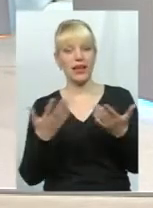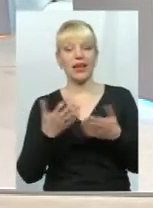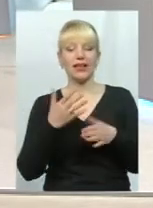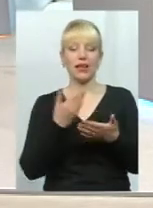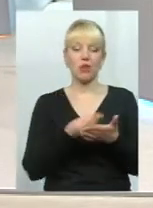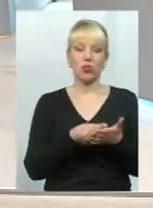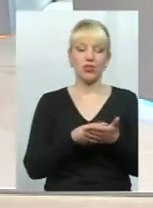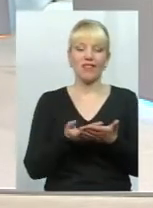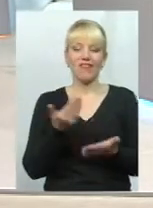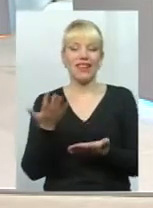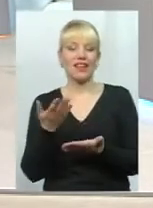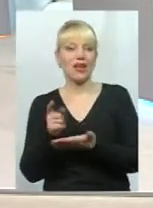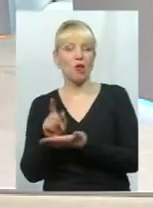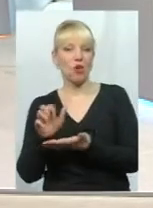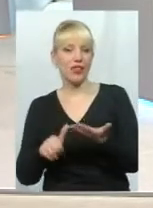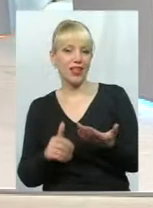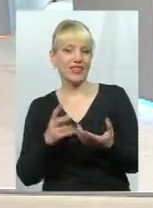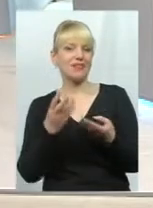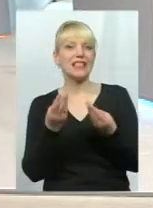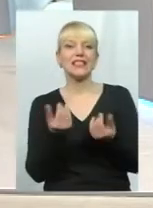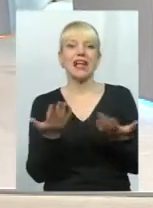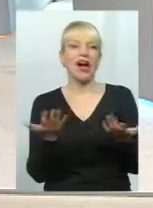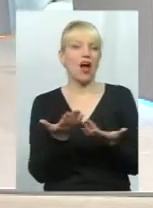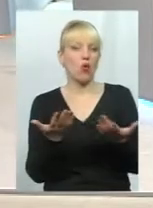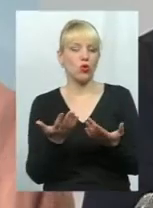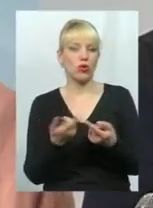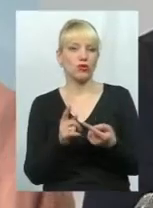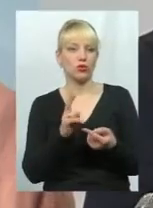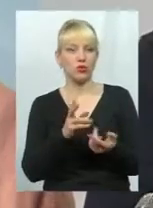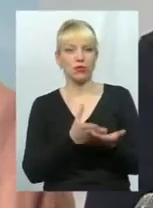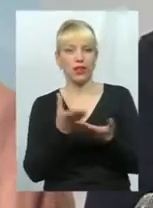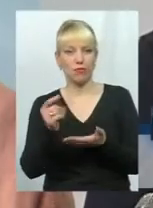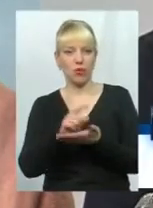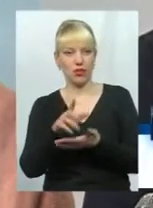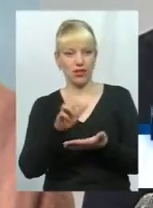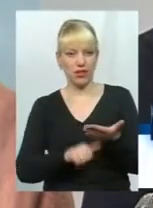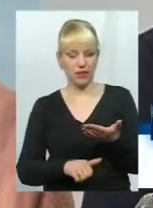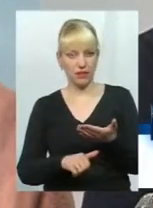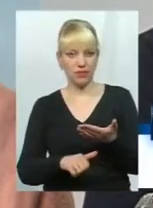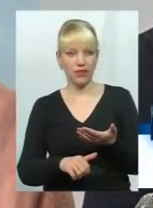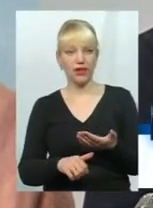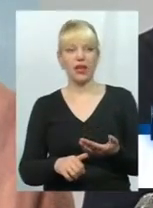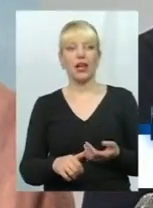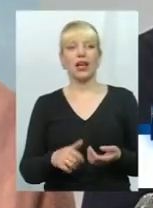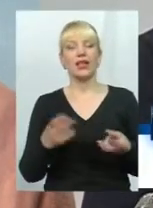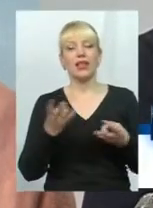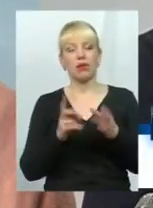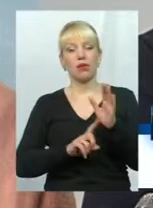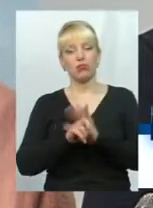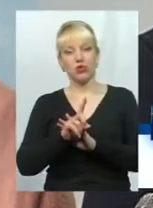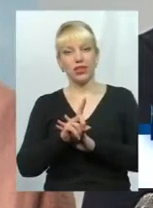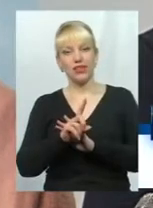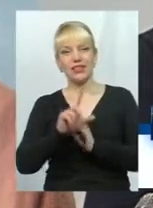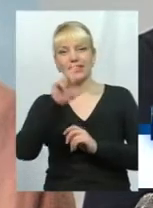податків, і за рахунок трансформації платників з одної системи податкування на іншу. Почати варто з самого